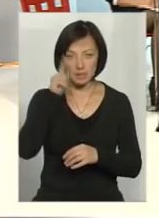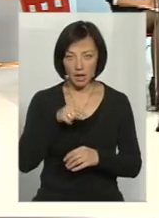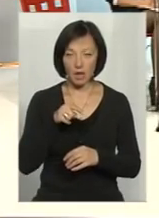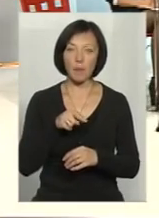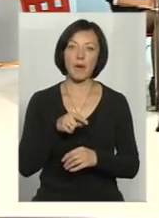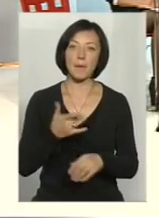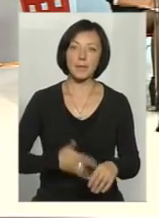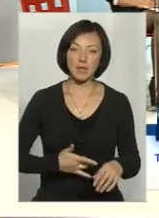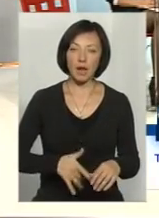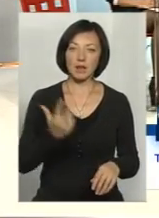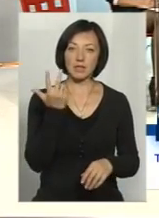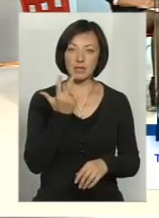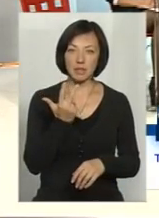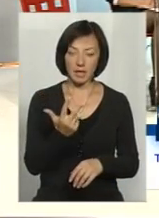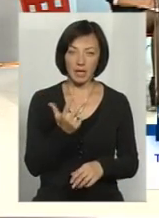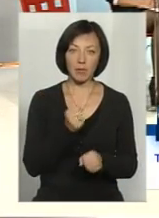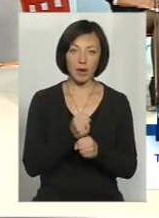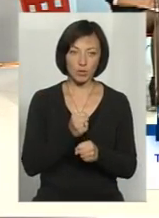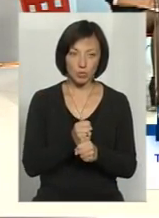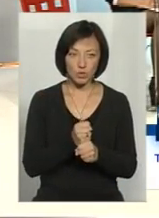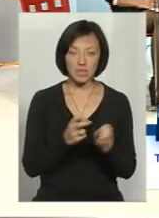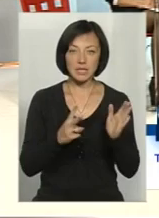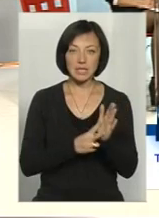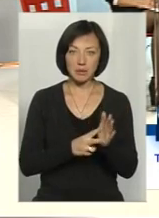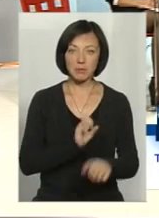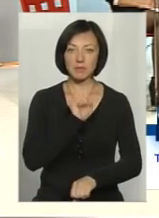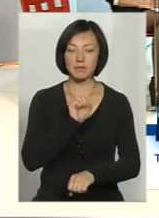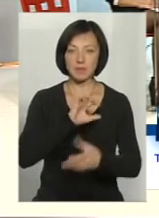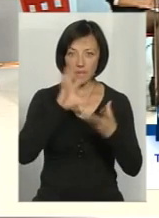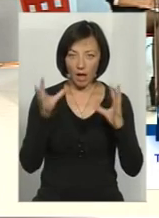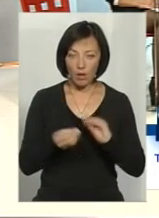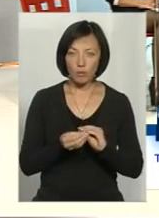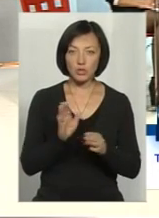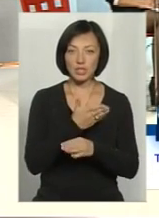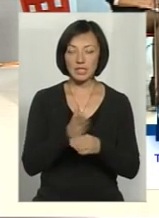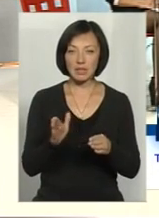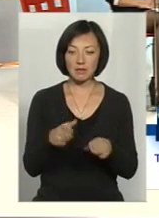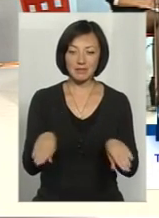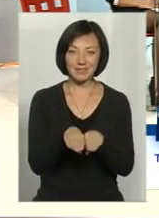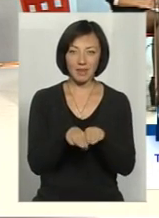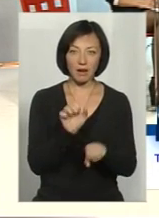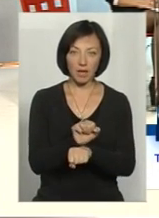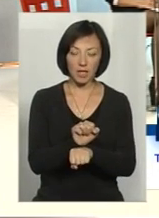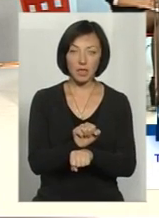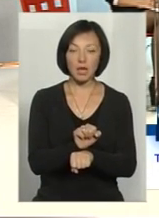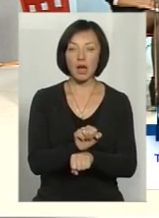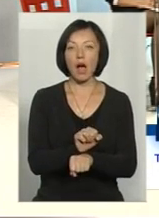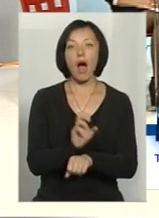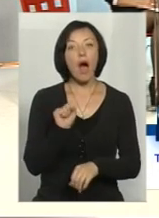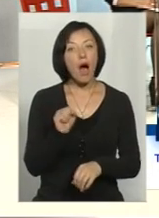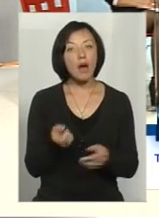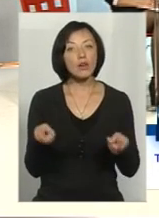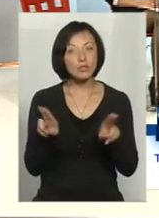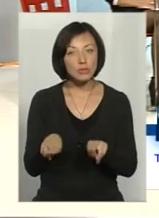Мінеральну 3, 3 діючі, 7 загалом, частина закриті, а з приводу